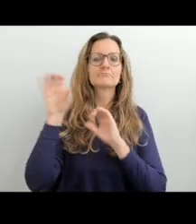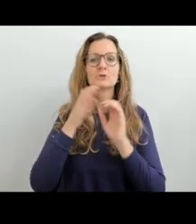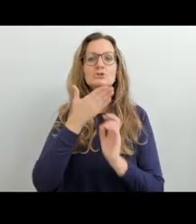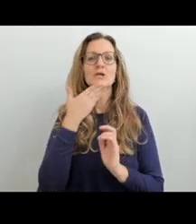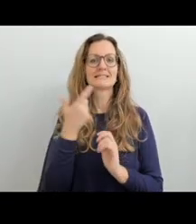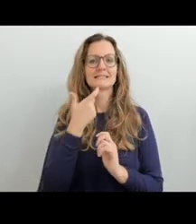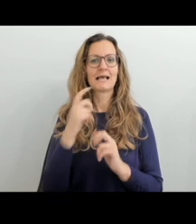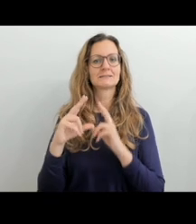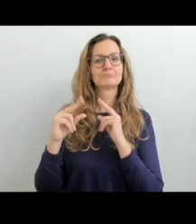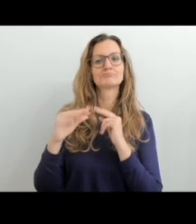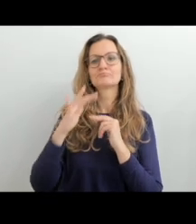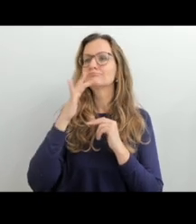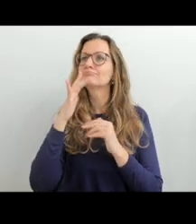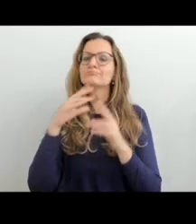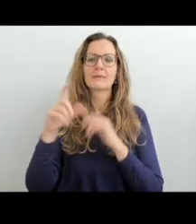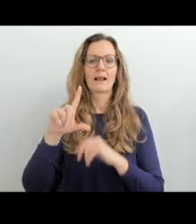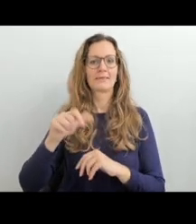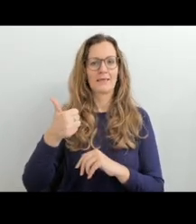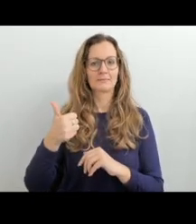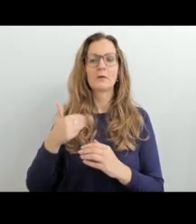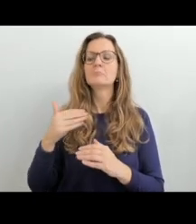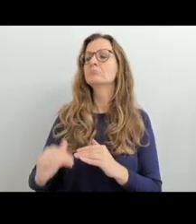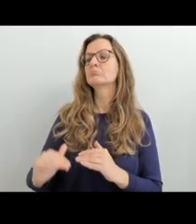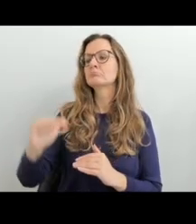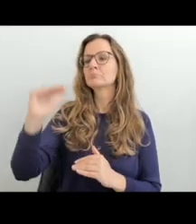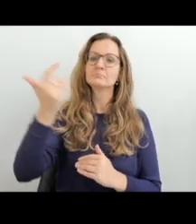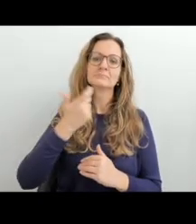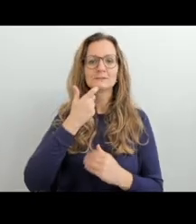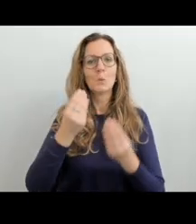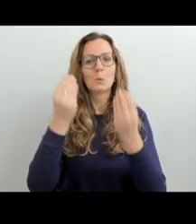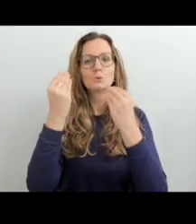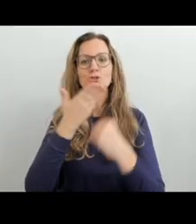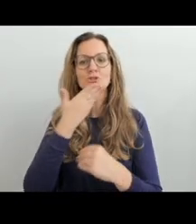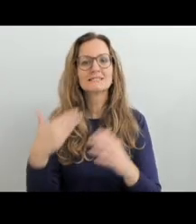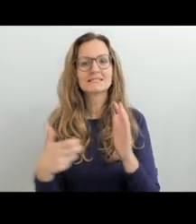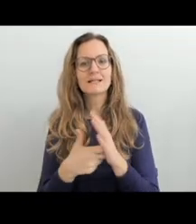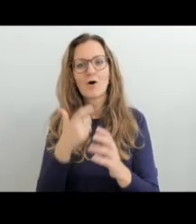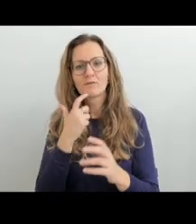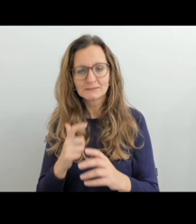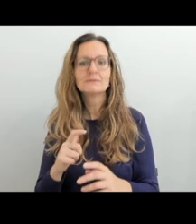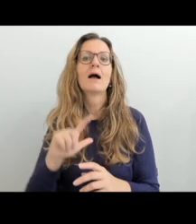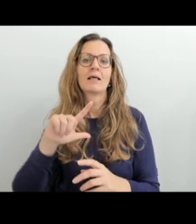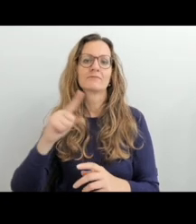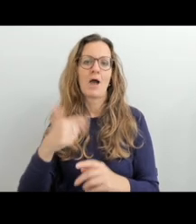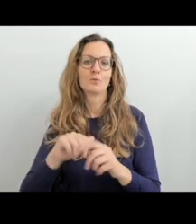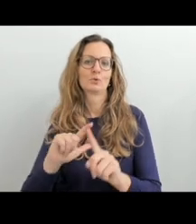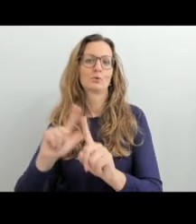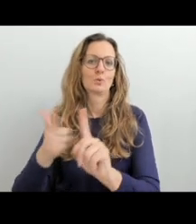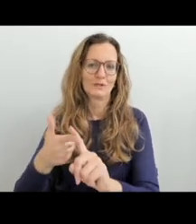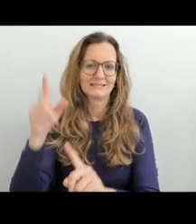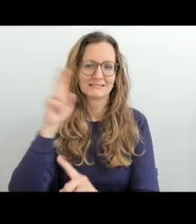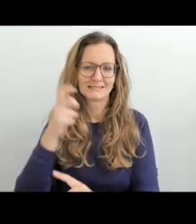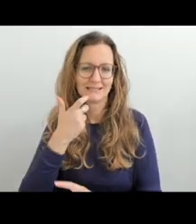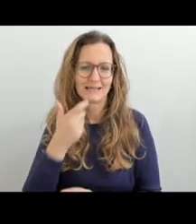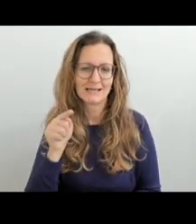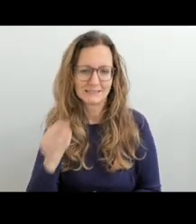slyšící člověk, který si po narození osvojí mluvenou češtinu, je to jeho preferovaný komunikační prostřednek, a později